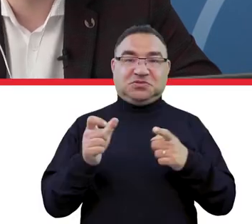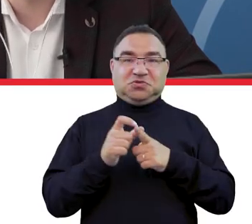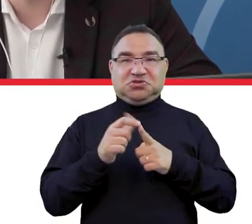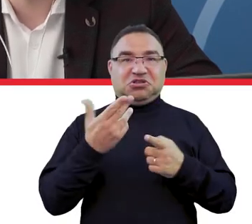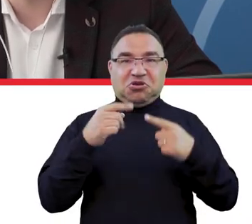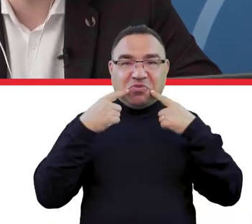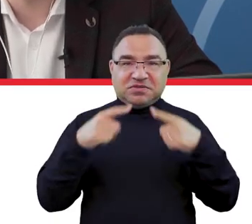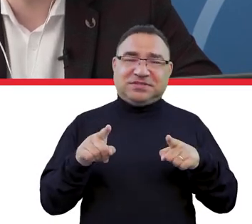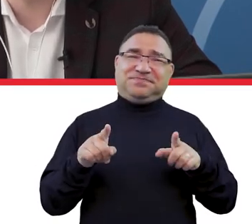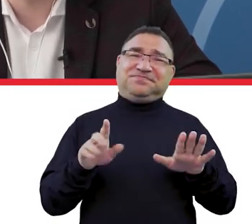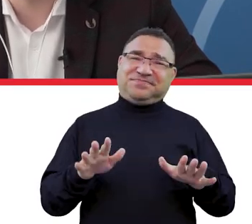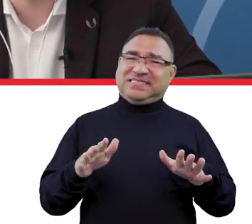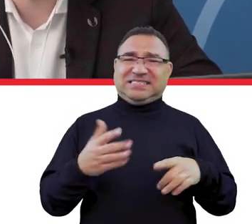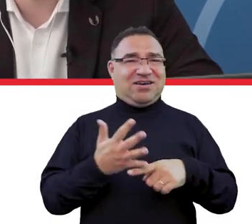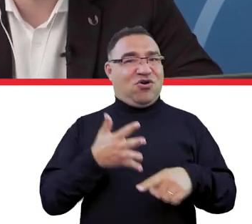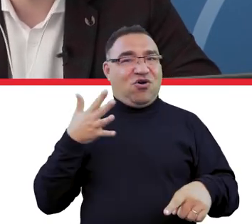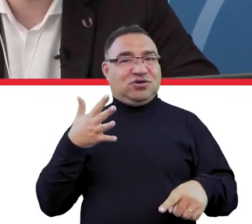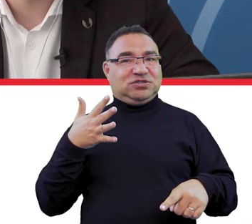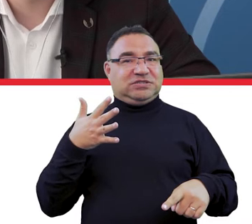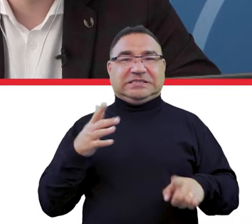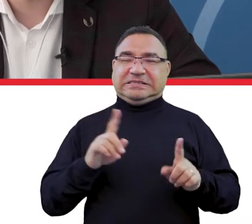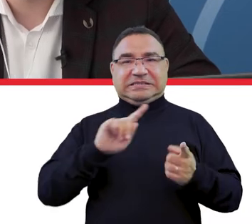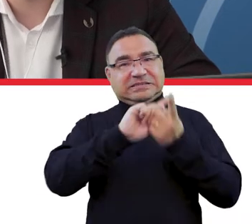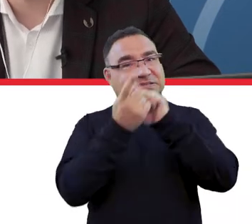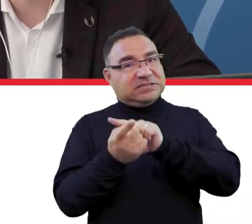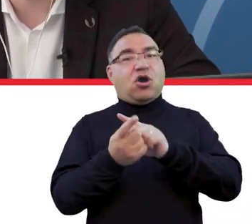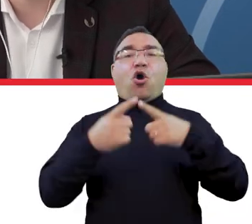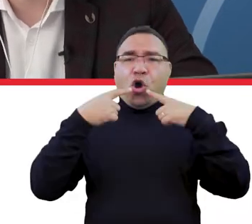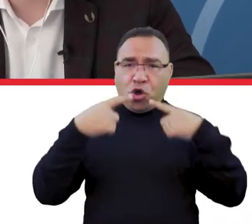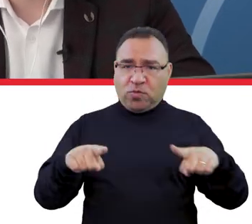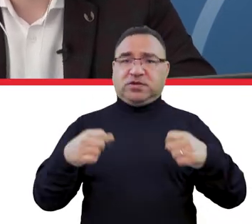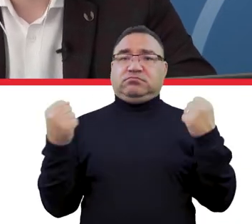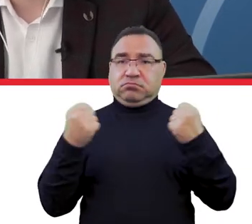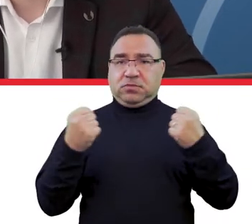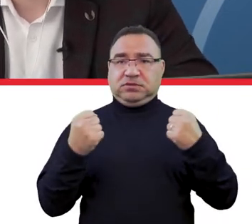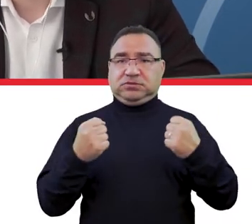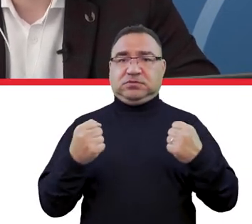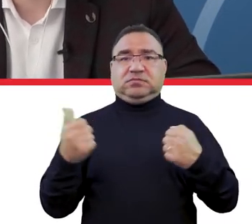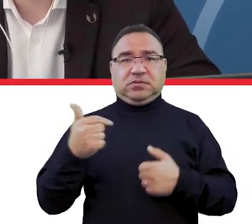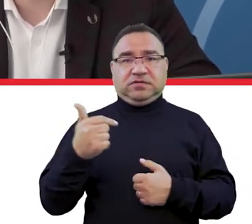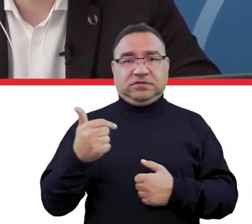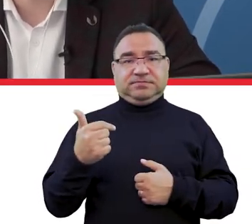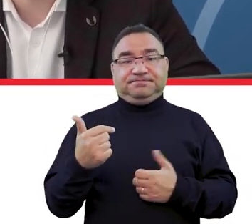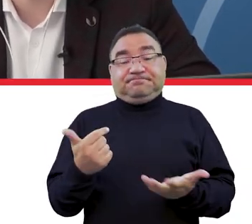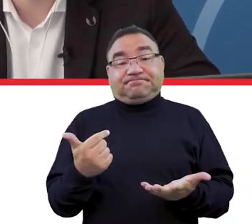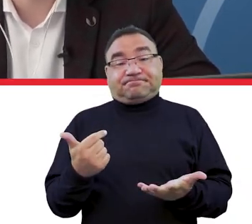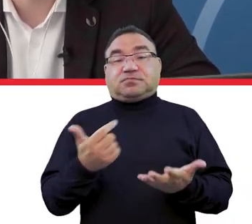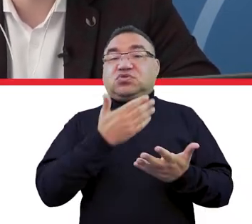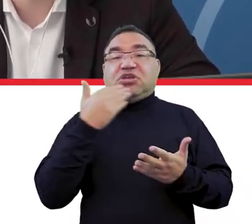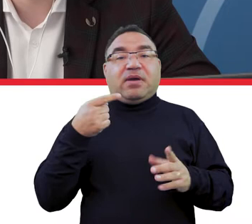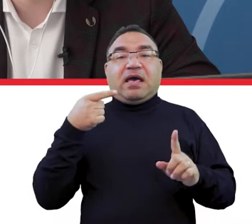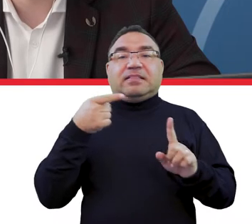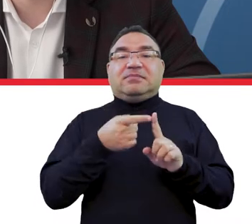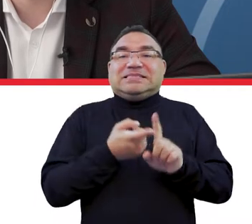skrajna nieodpowiedzialność, mam nadzieję, że będzie skrajna odpowiedzialność. Natomiast w związku z nieprzedłużeniem